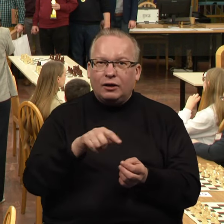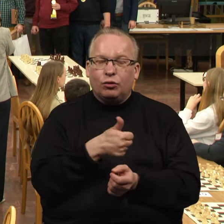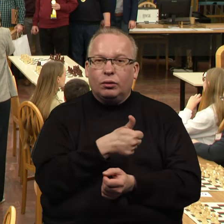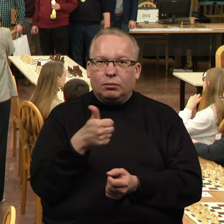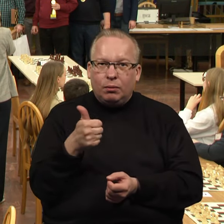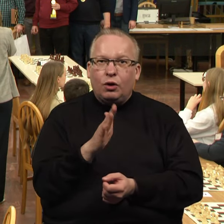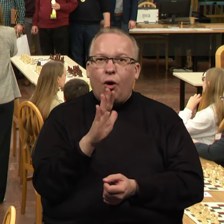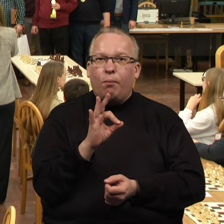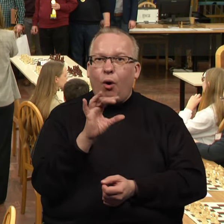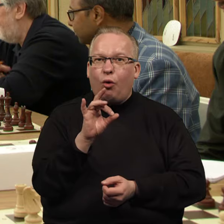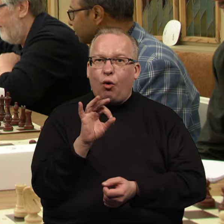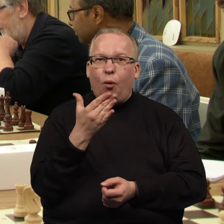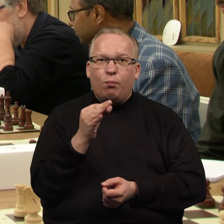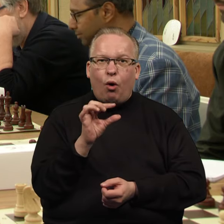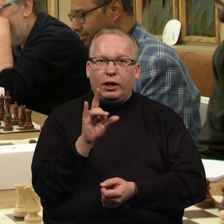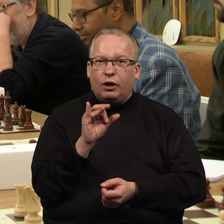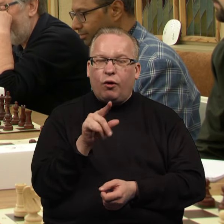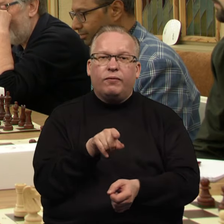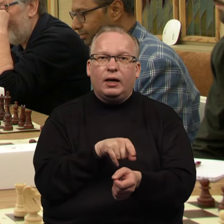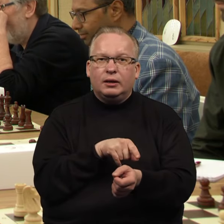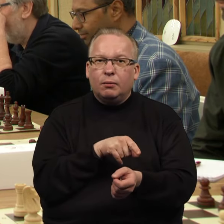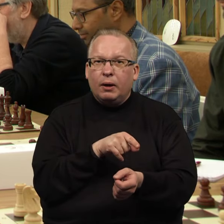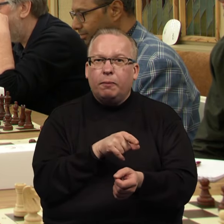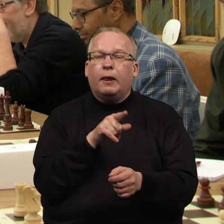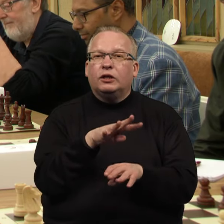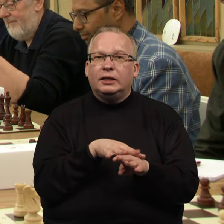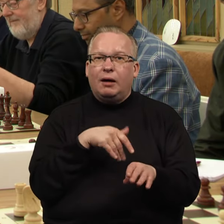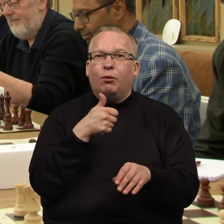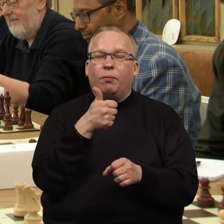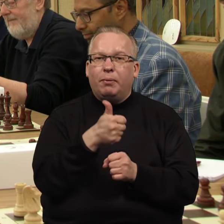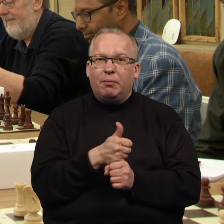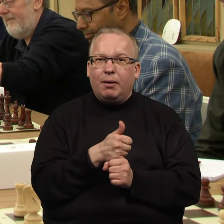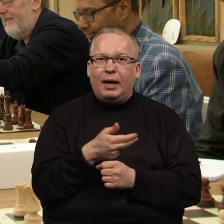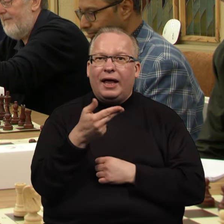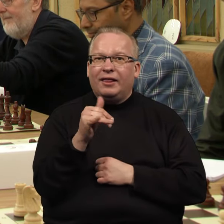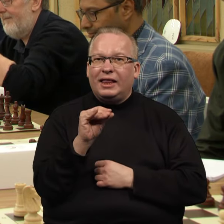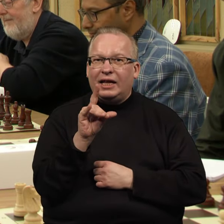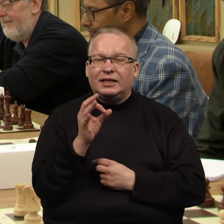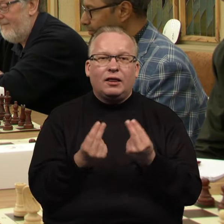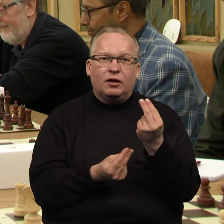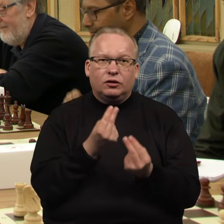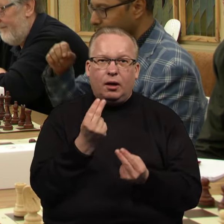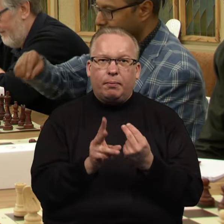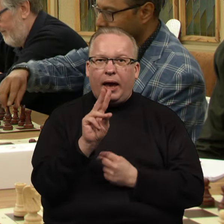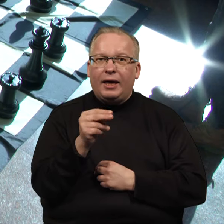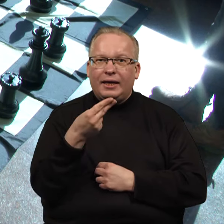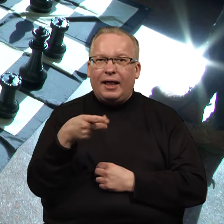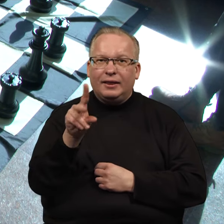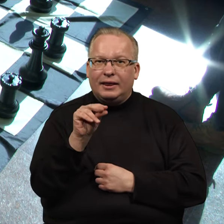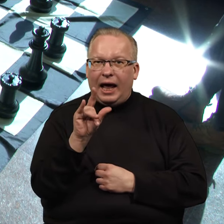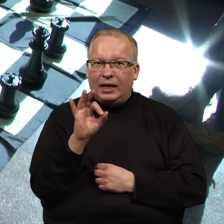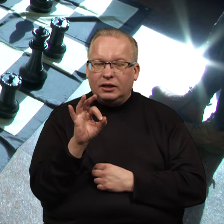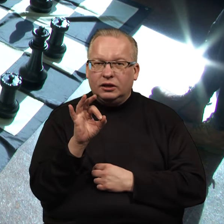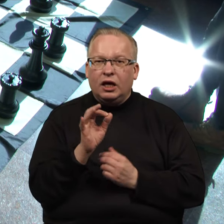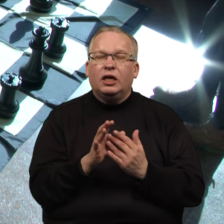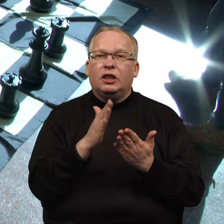Zlata Bogomolnikova, ilgiausiai simultane su Seimo pirmininke Viktorija Čmylytė Nilsen sužaidė Jonas Skendelis, prie